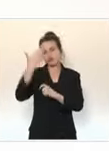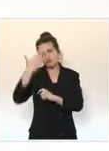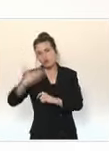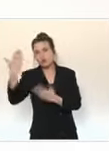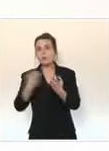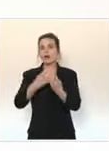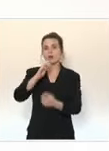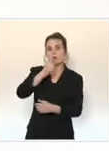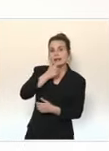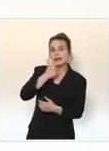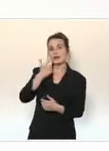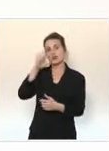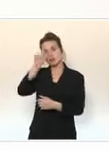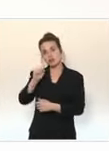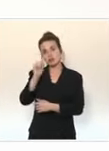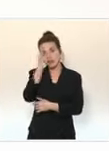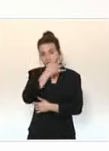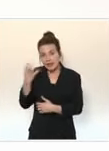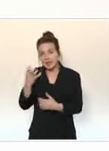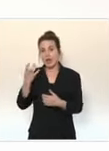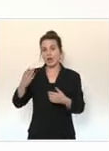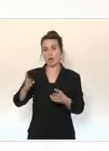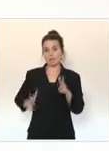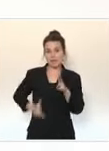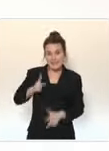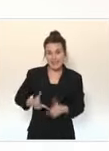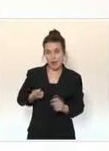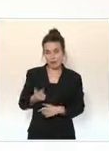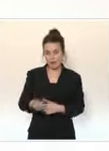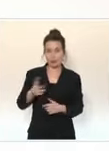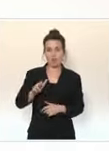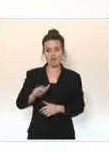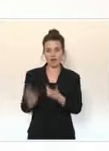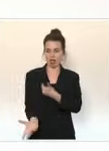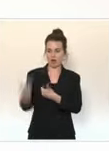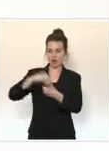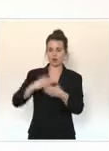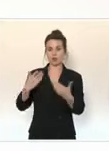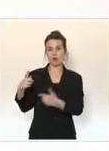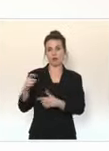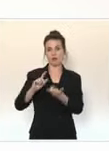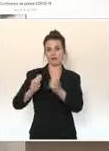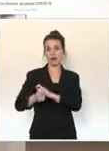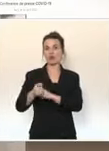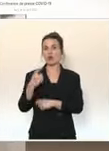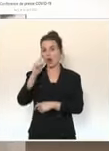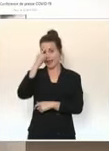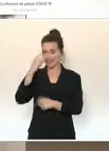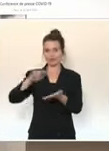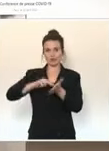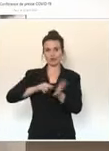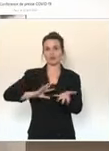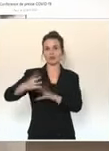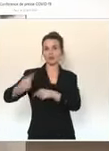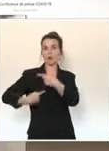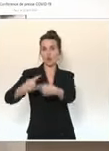également est diagnosticable par cela et bientôt le variant indien. La technologie est en train d'évoluer en ce sens. Ça nous permet